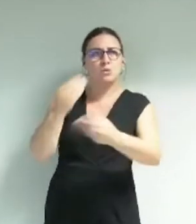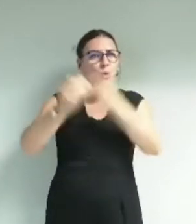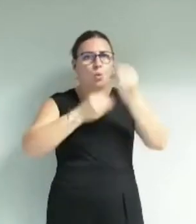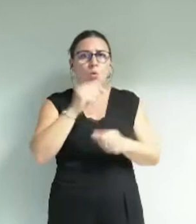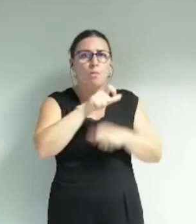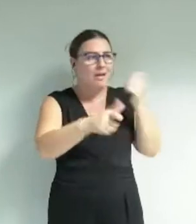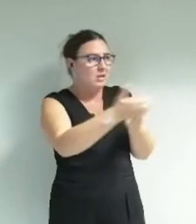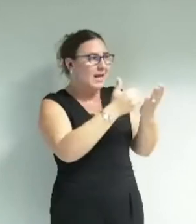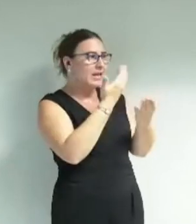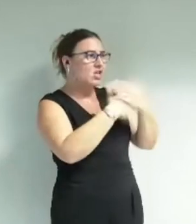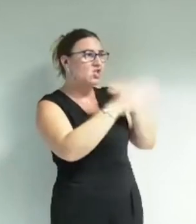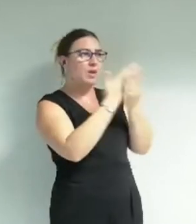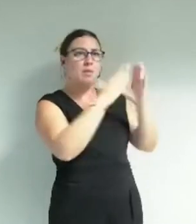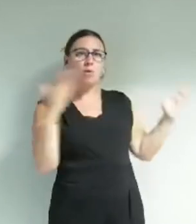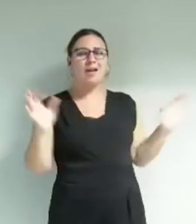personnel des bibliothèques.